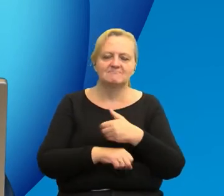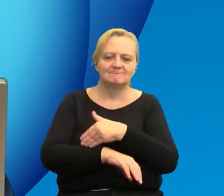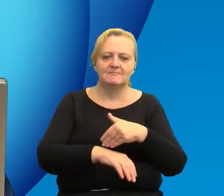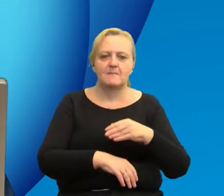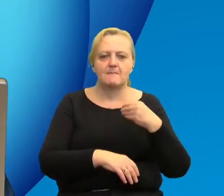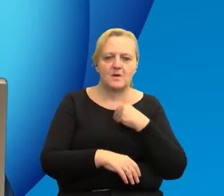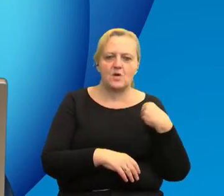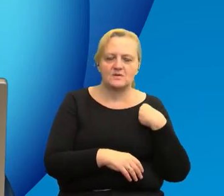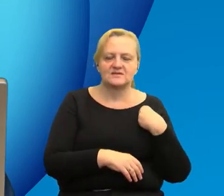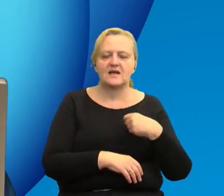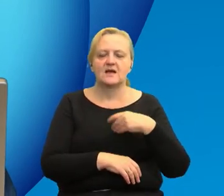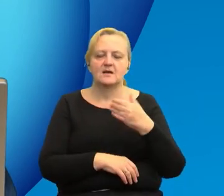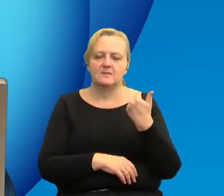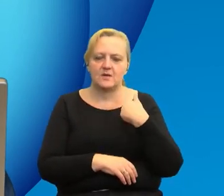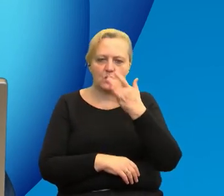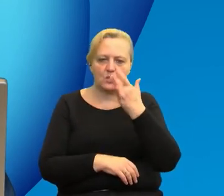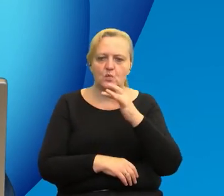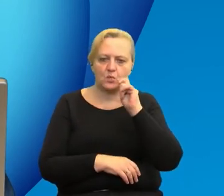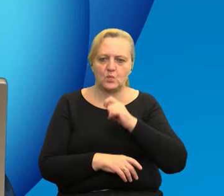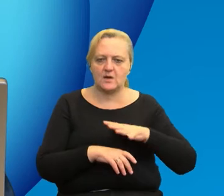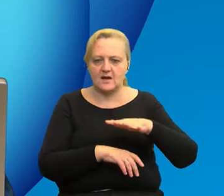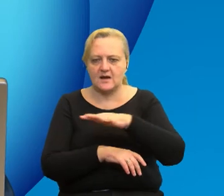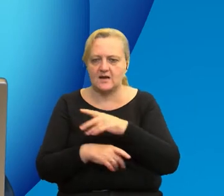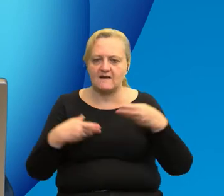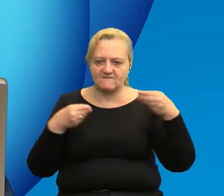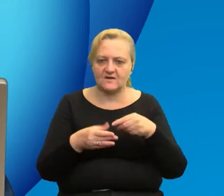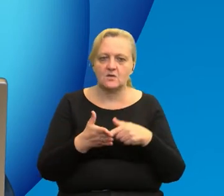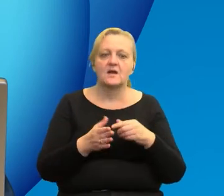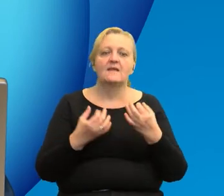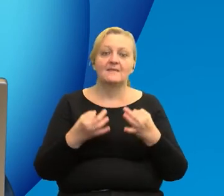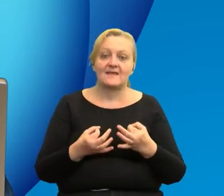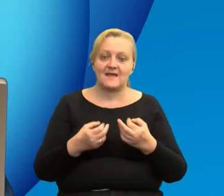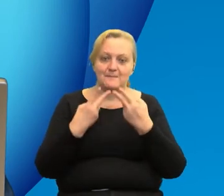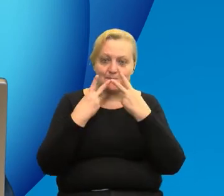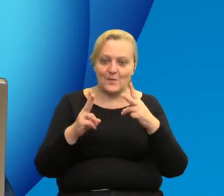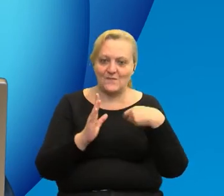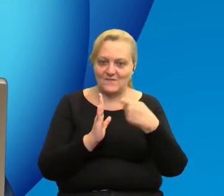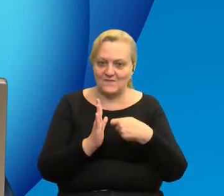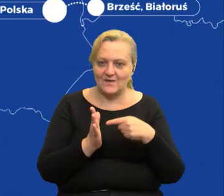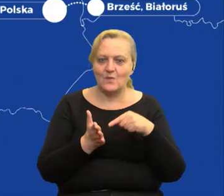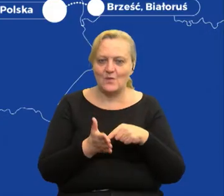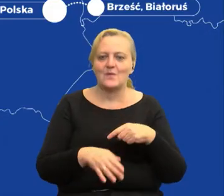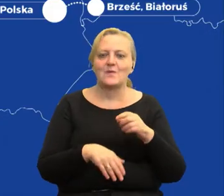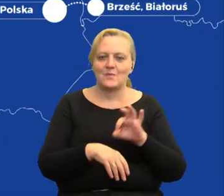Polska-Białoruś-Ukraina. I zapraszam Państwa do obejrzenia materiały wideo o tym projekcie.